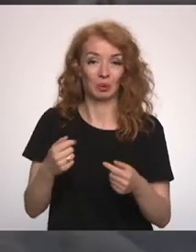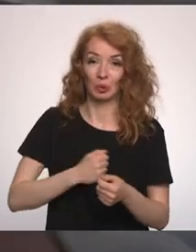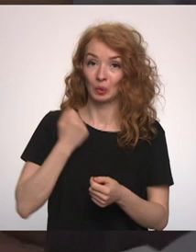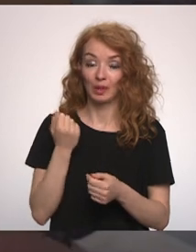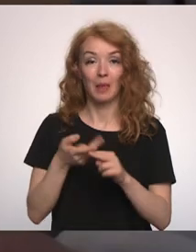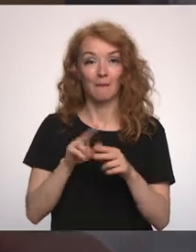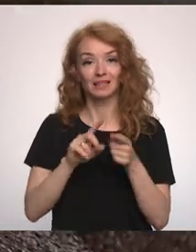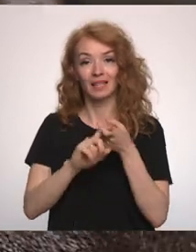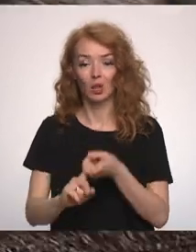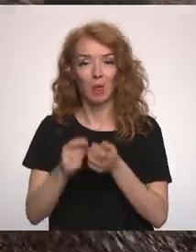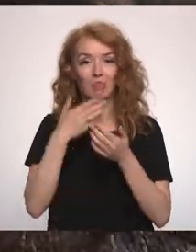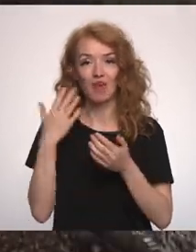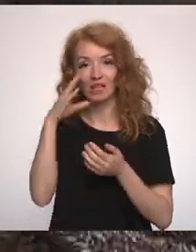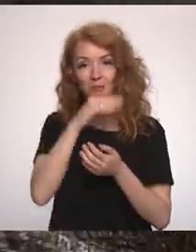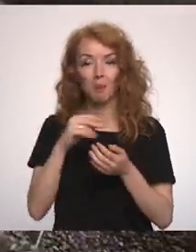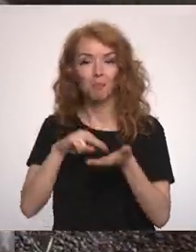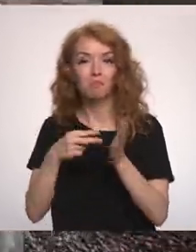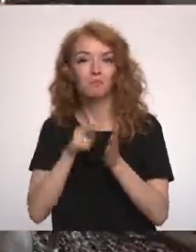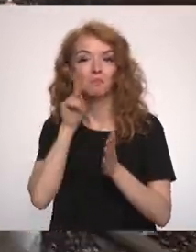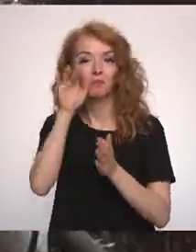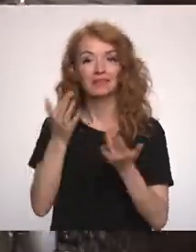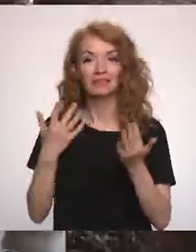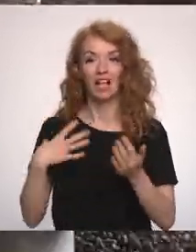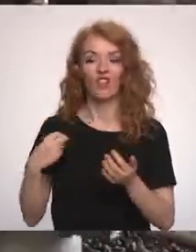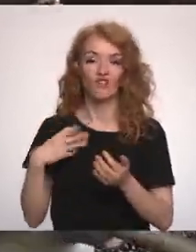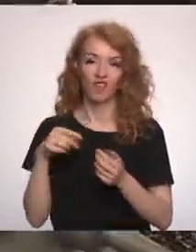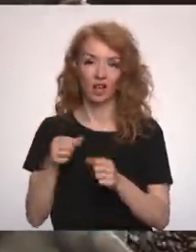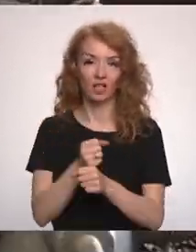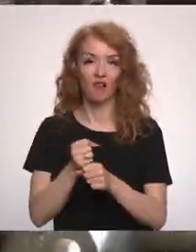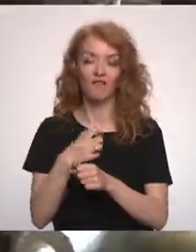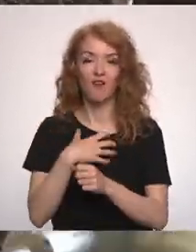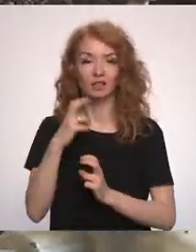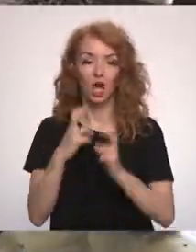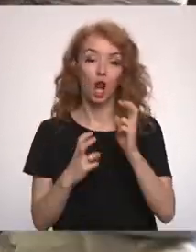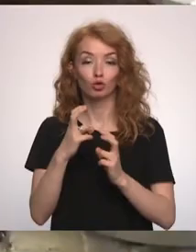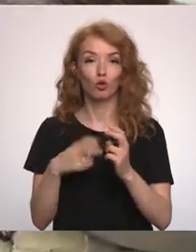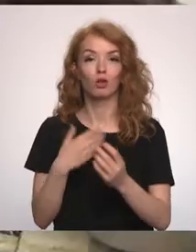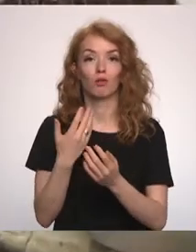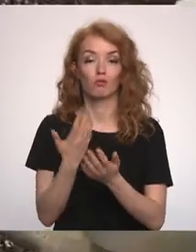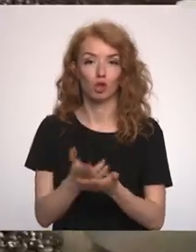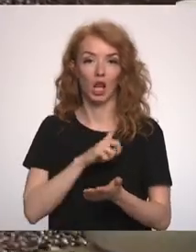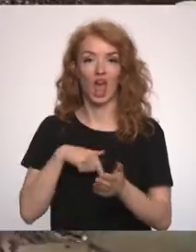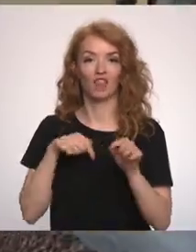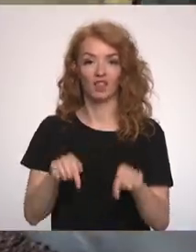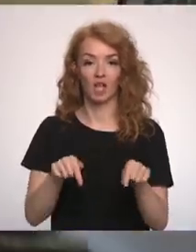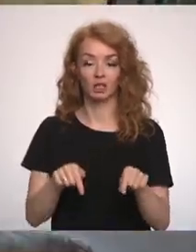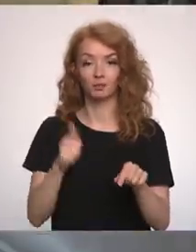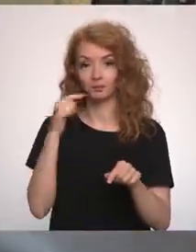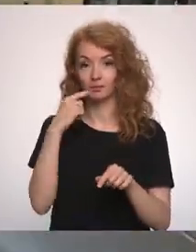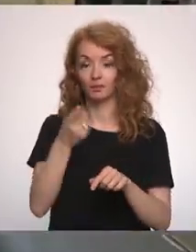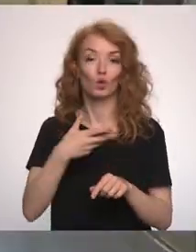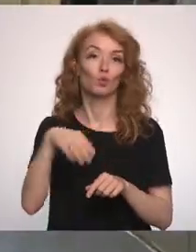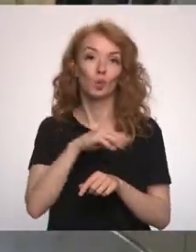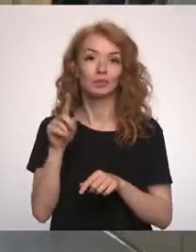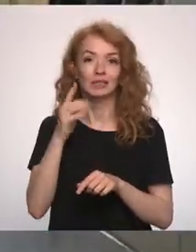Līdz ar to šobrīd arī nav iespējams prognozēt, cik daudz ļvības kafijas nepieciešams saražot tieši Latvijas tirgumu. Mums ir arī